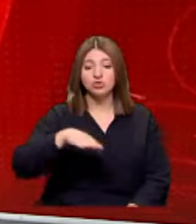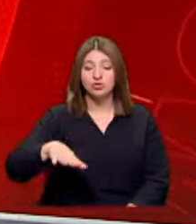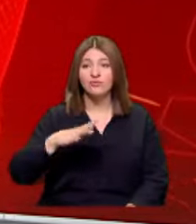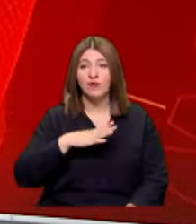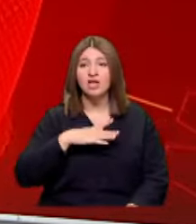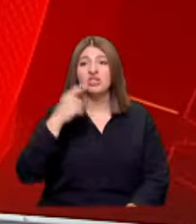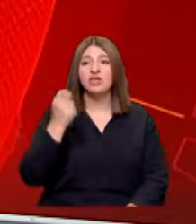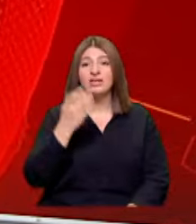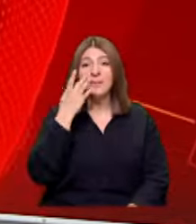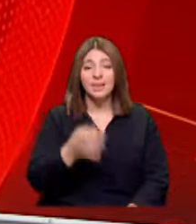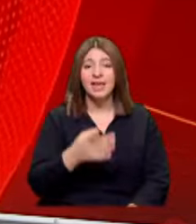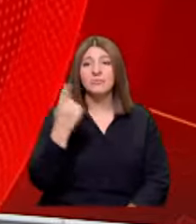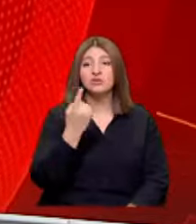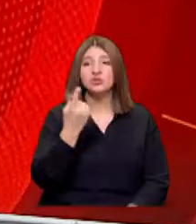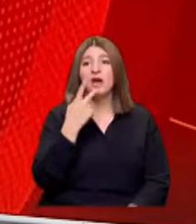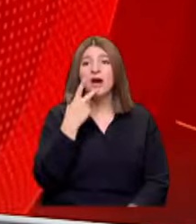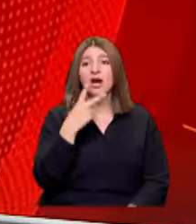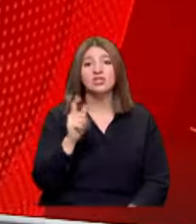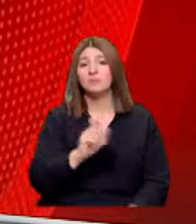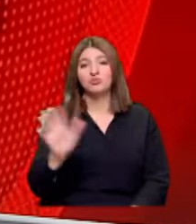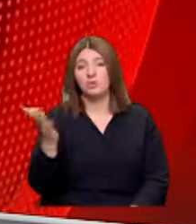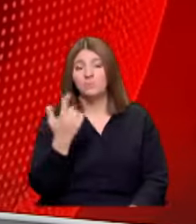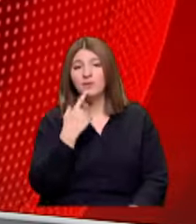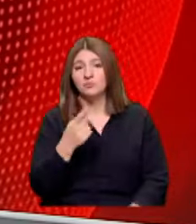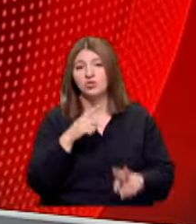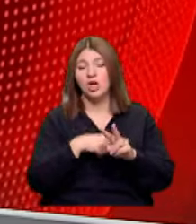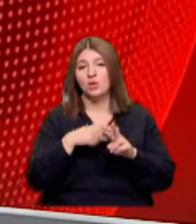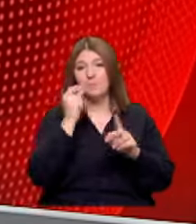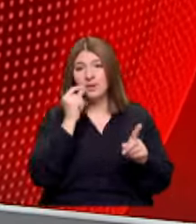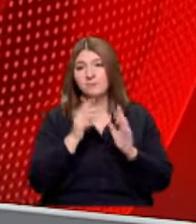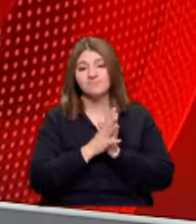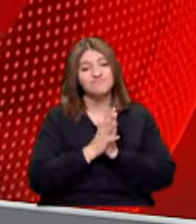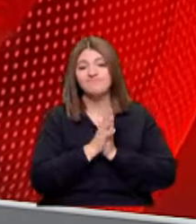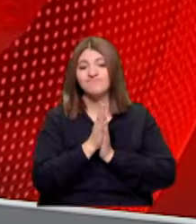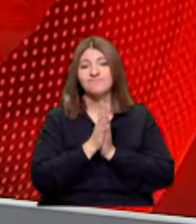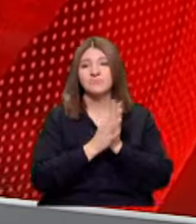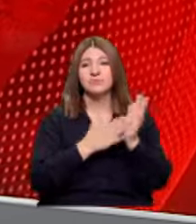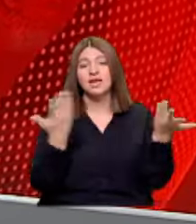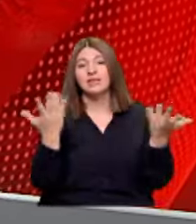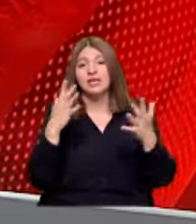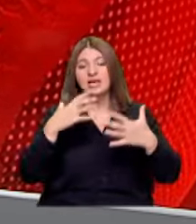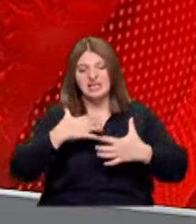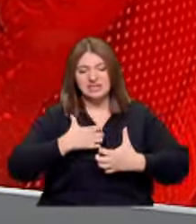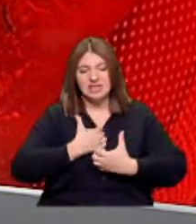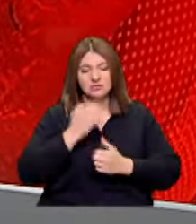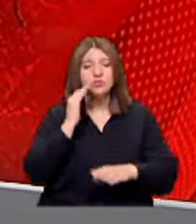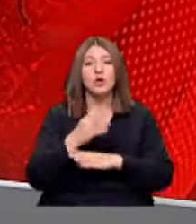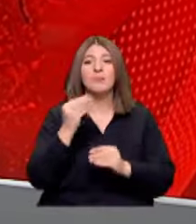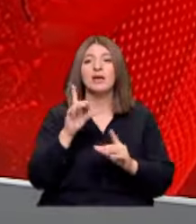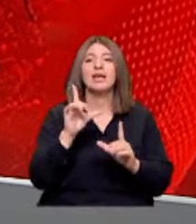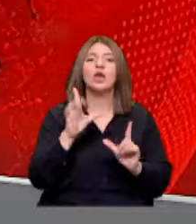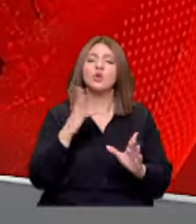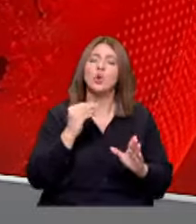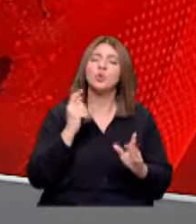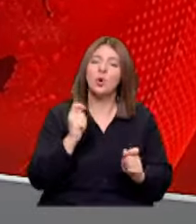var Koşullar belli bir şey açıklamayacağım demiş Yakup Bey Yakup Bey Karamsarla düşmenize gerek yok Çok